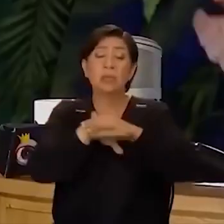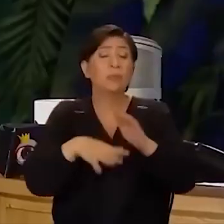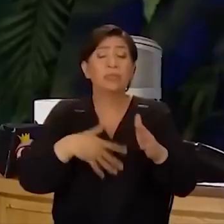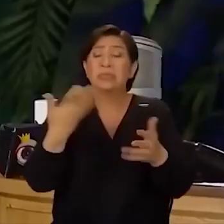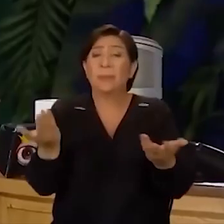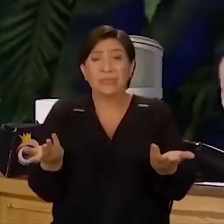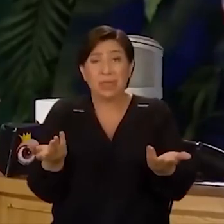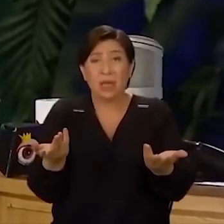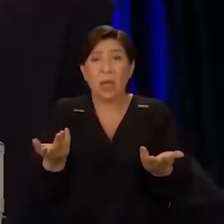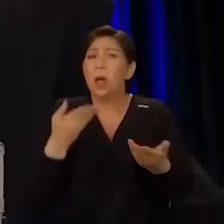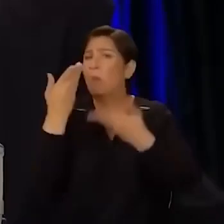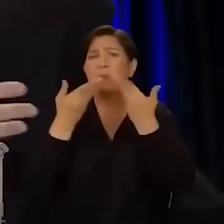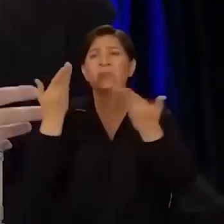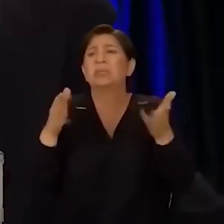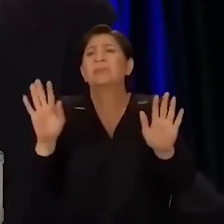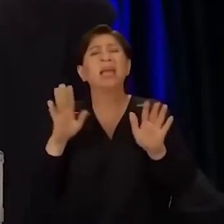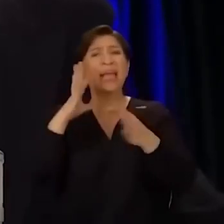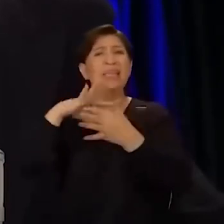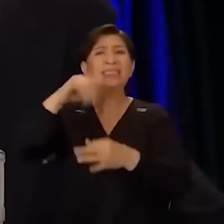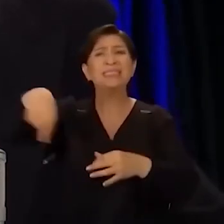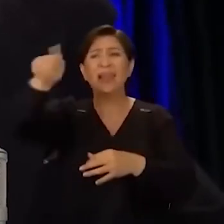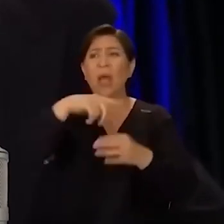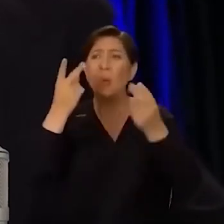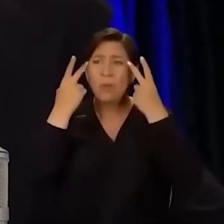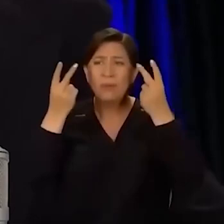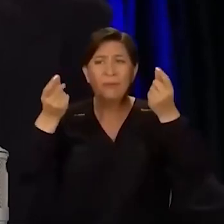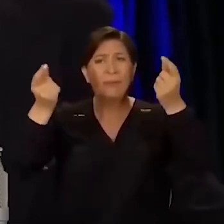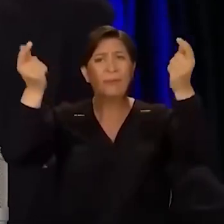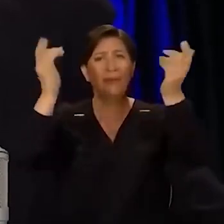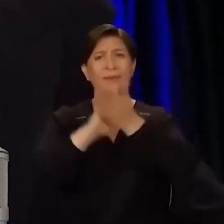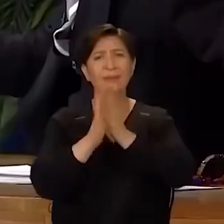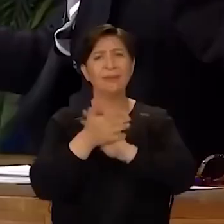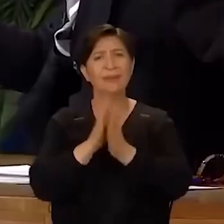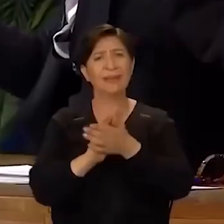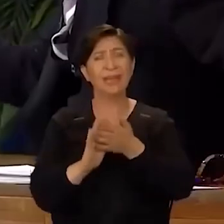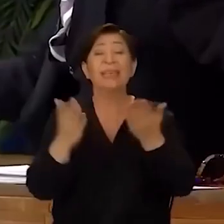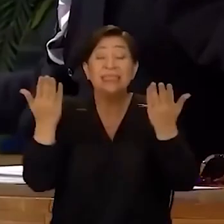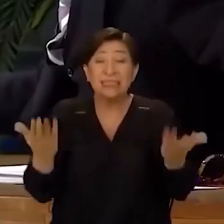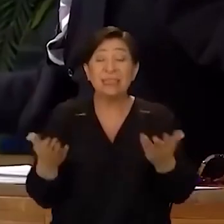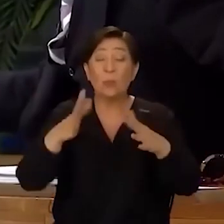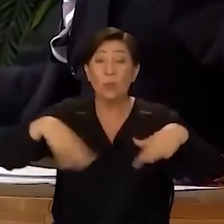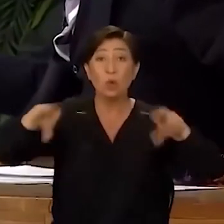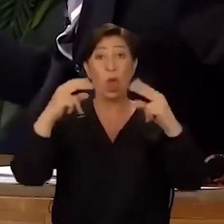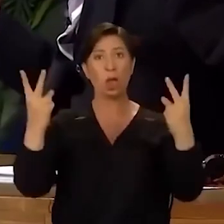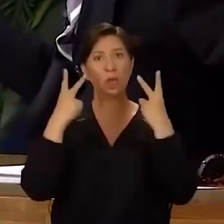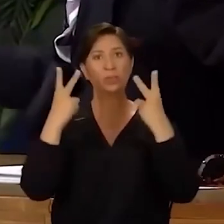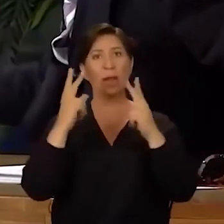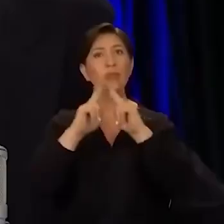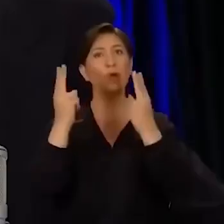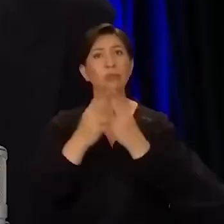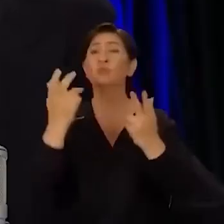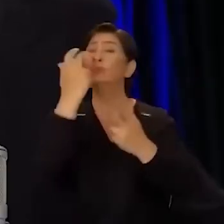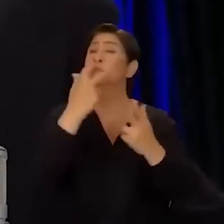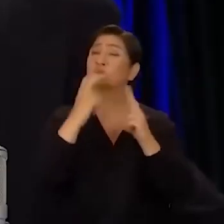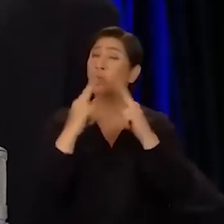istemezse, bahsetmezse zaten insanlar unuturlar. Çünkü zaten bütün bir gösteri dünyası ya da bütün